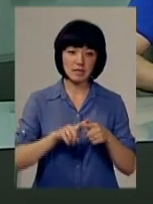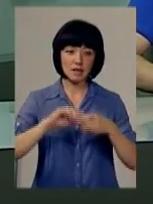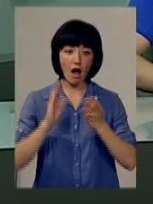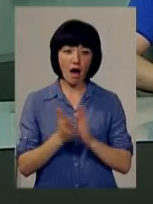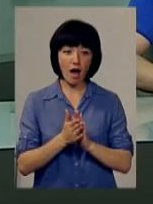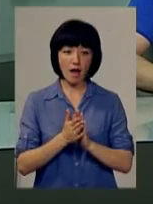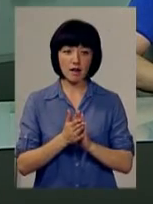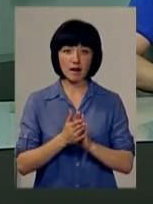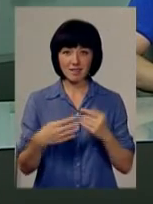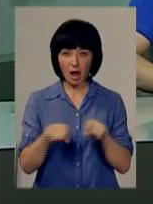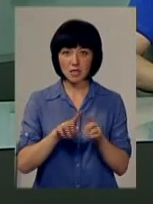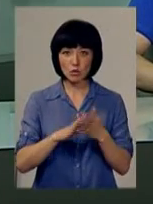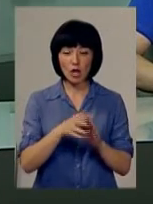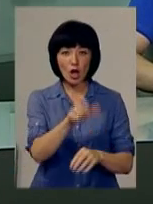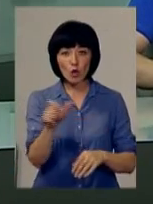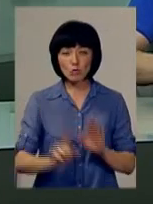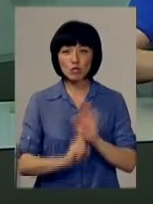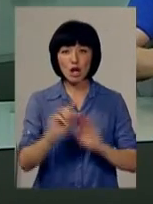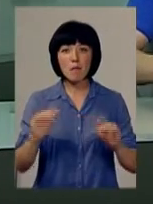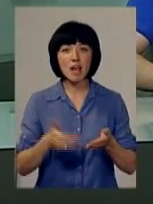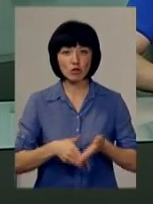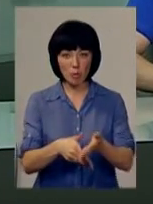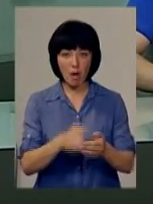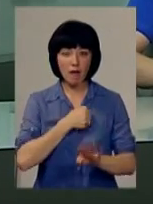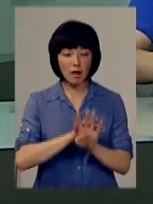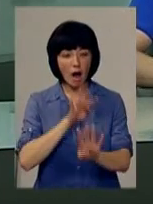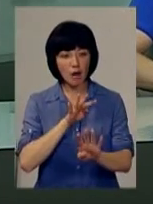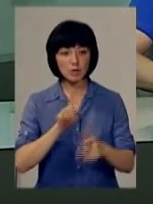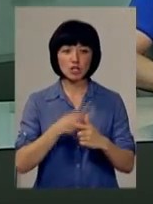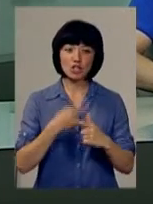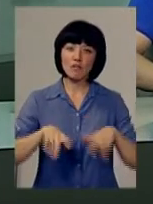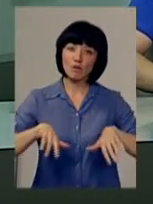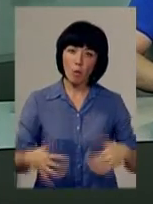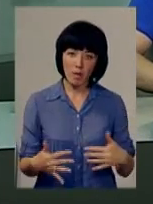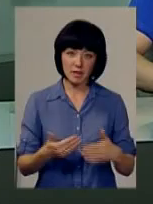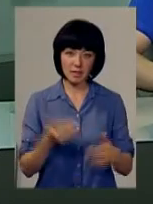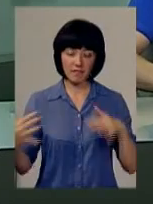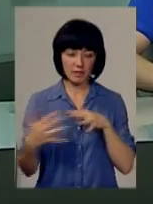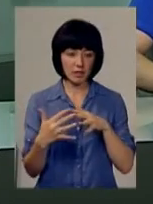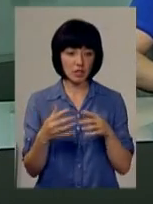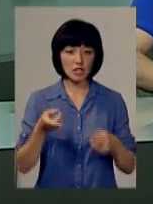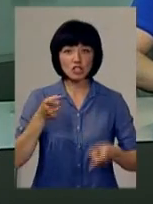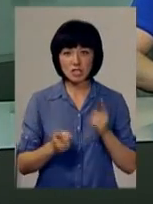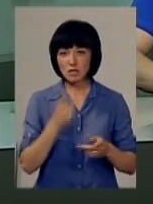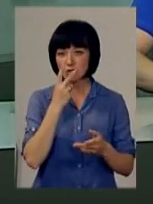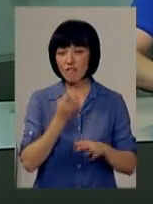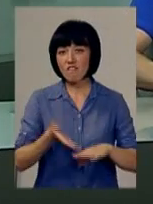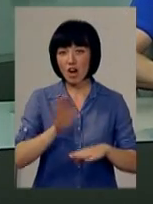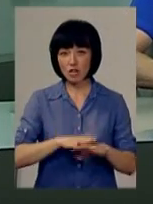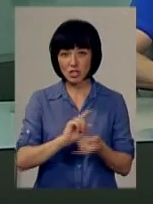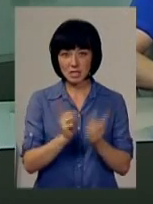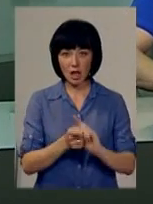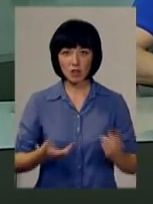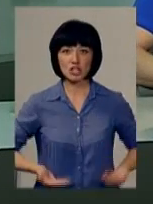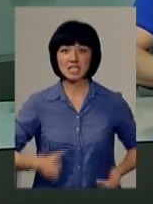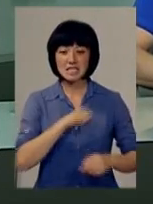тенденція, що почали люди менше допомагати армії, чи то втомилися від тої війни, чи то, ну, дійсно, важче стало жити, і